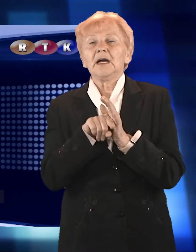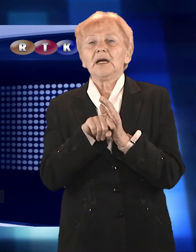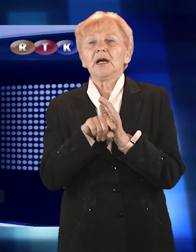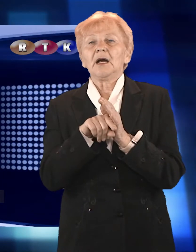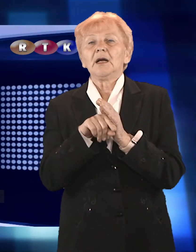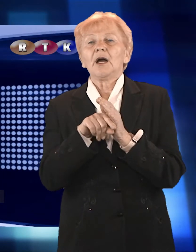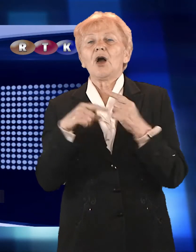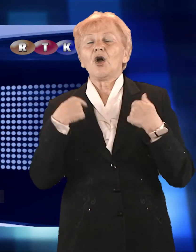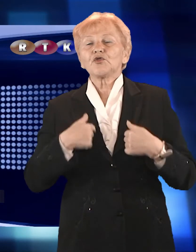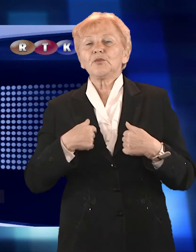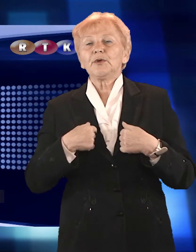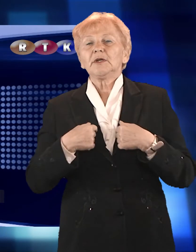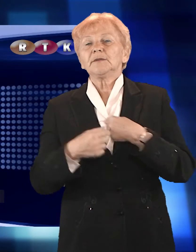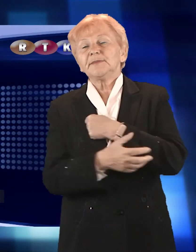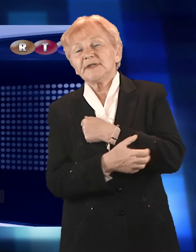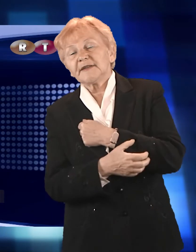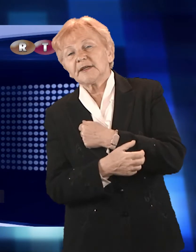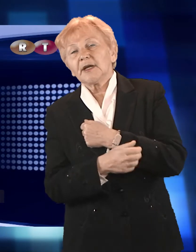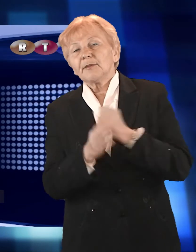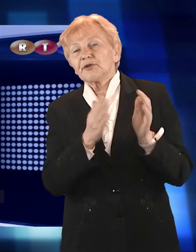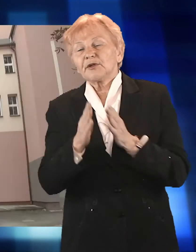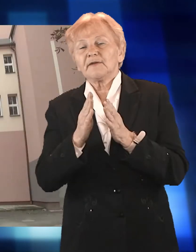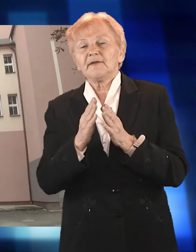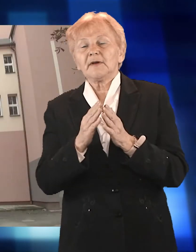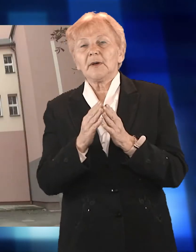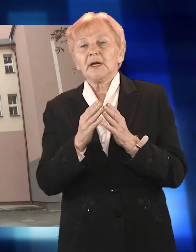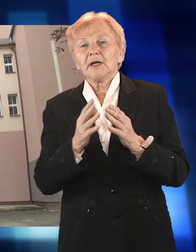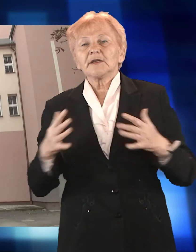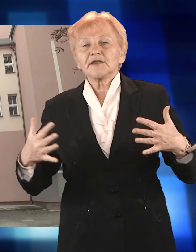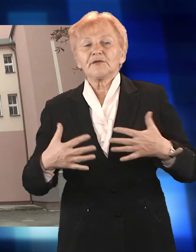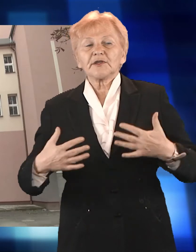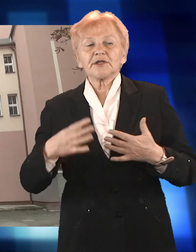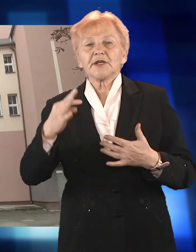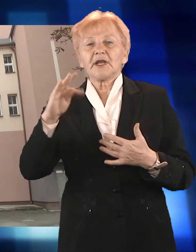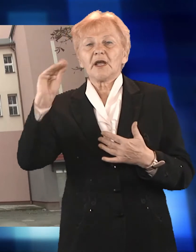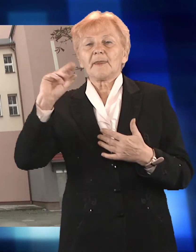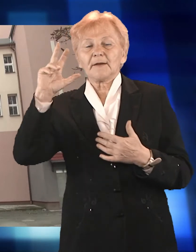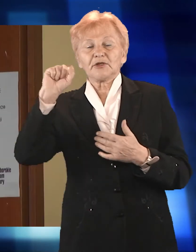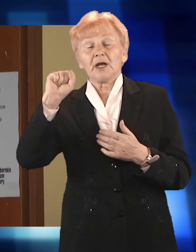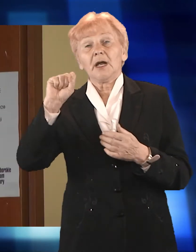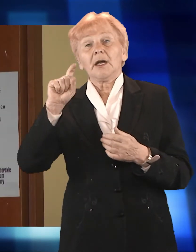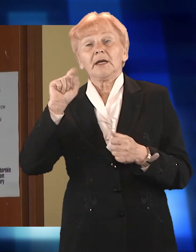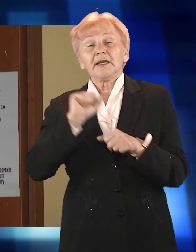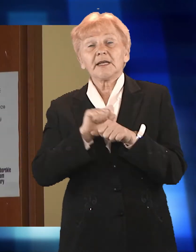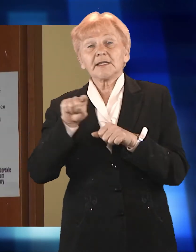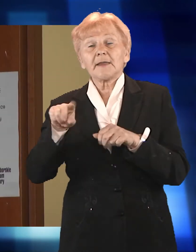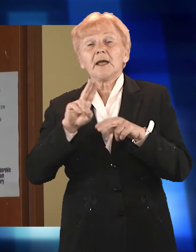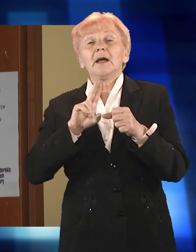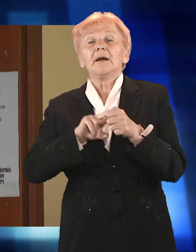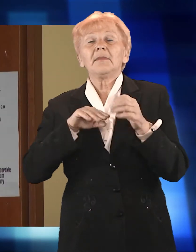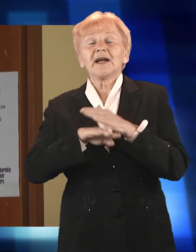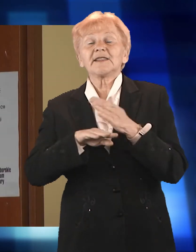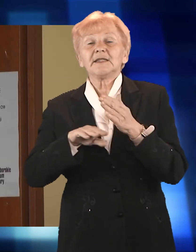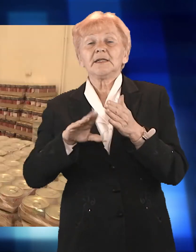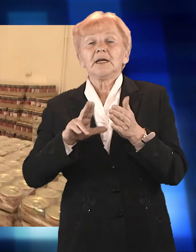Teraz tę odpowiedzialność wzięła na siebie Pracownia Przyszłości. Ulica Kowalska 5, dawny klub Labirynt. To tutaj od piątku 6